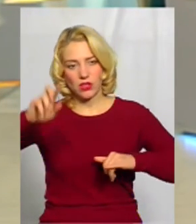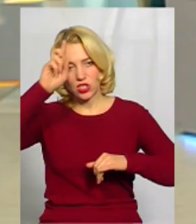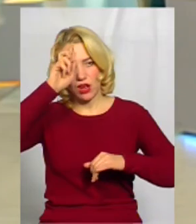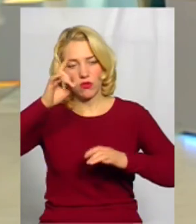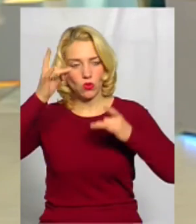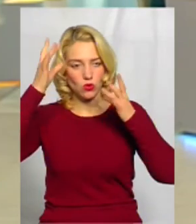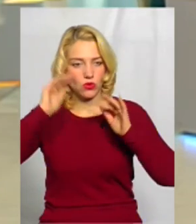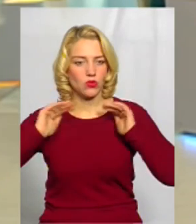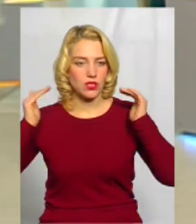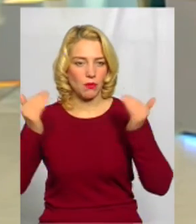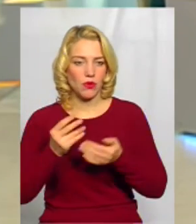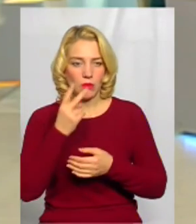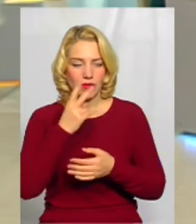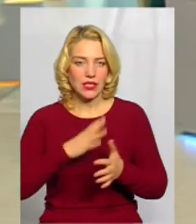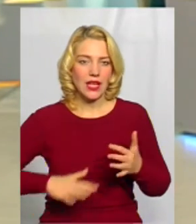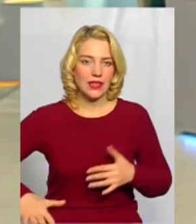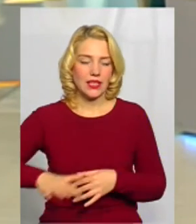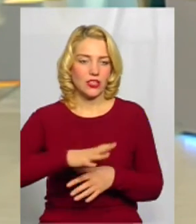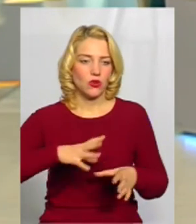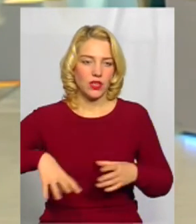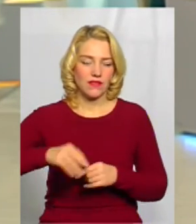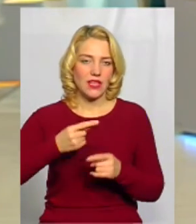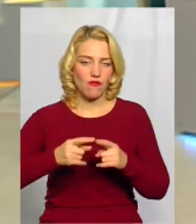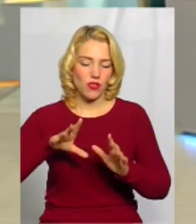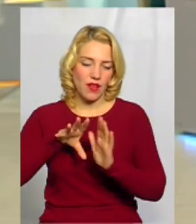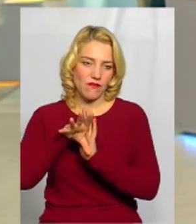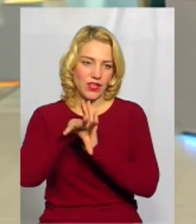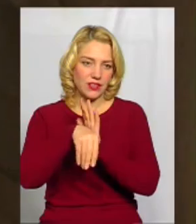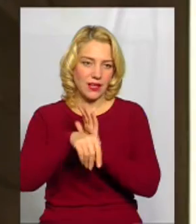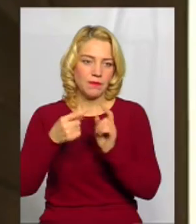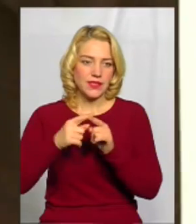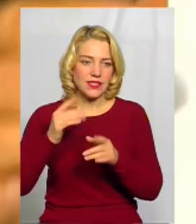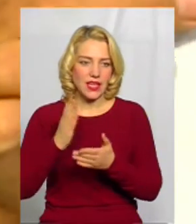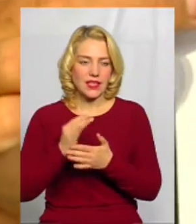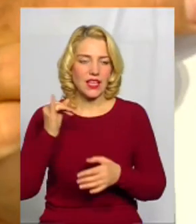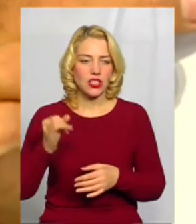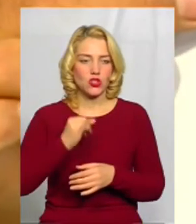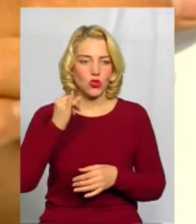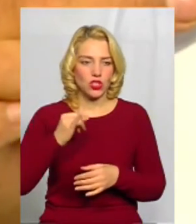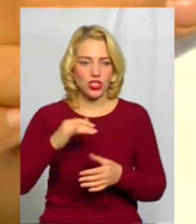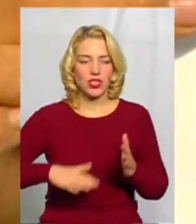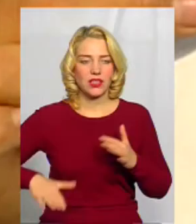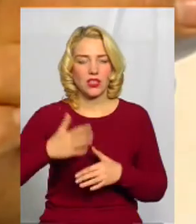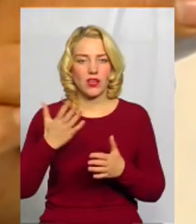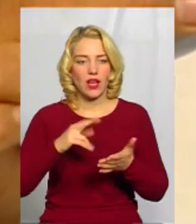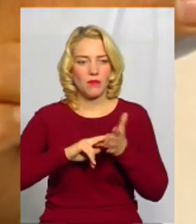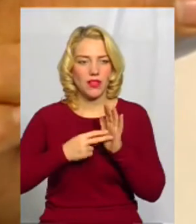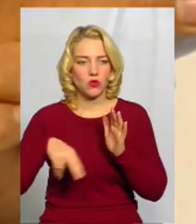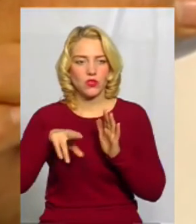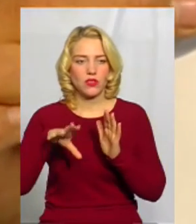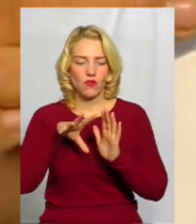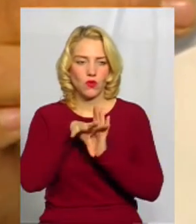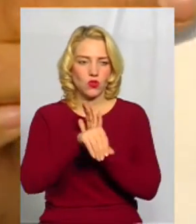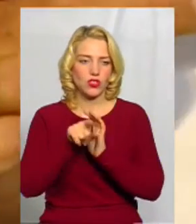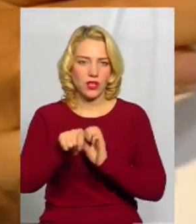заповідника. Ну, ось, подивіться, територію, практично вся вона війде... Так, то є історична територія, яка планується до включення, там